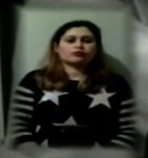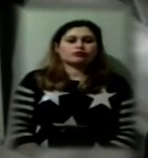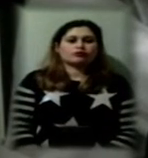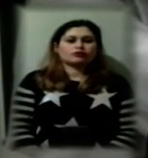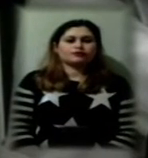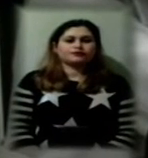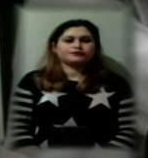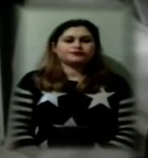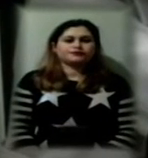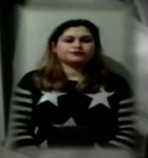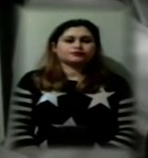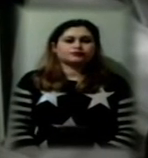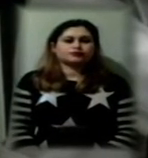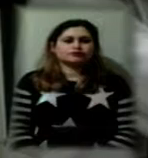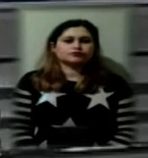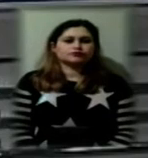новини на Суспільному, Херсон.